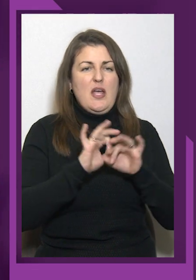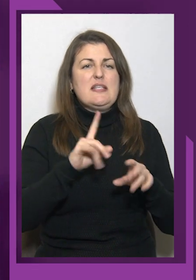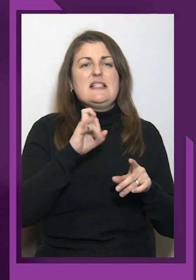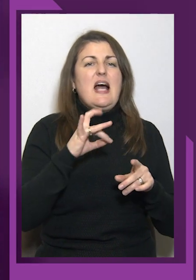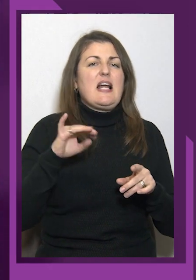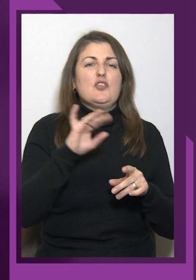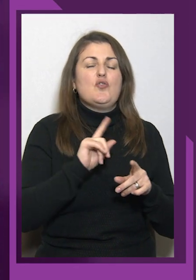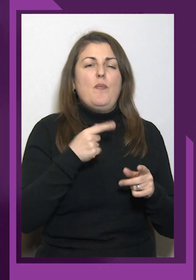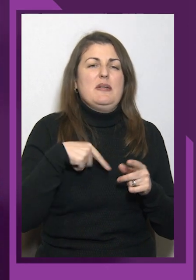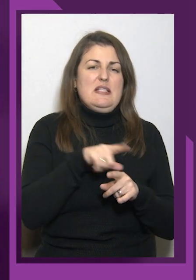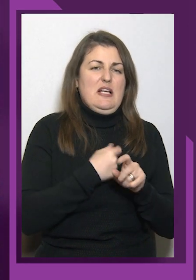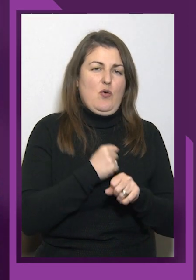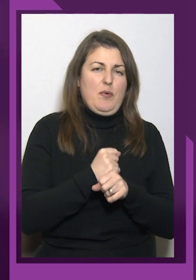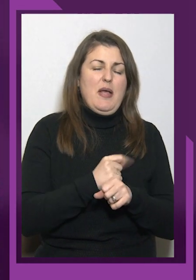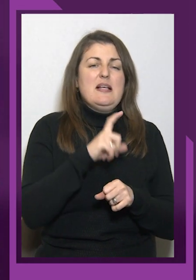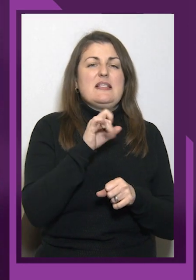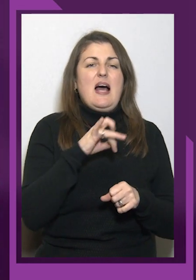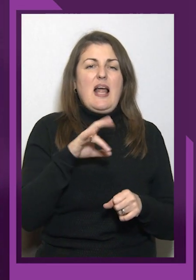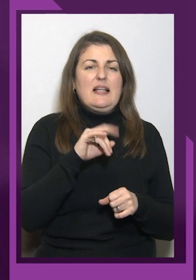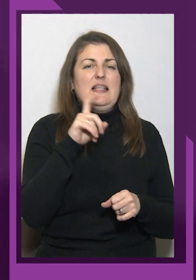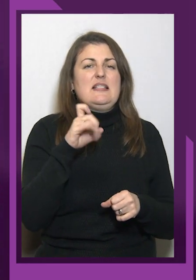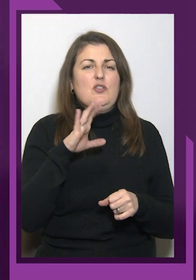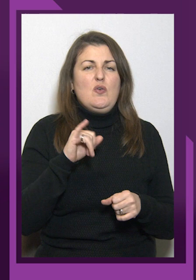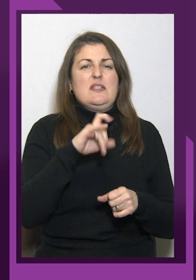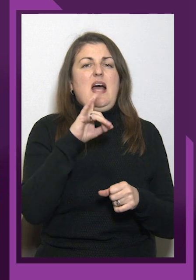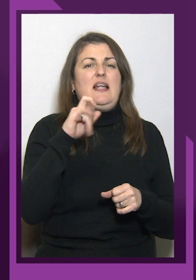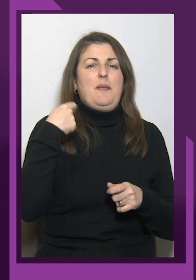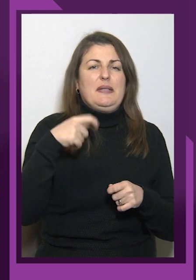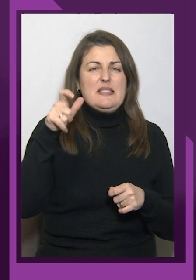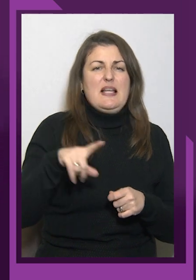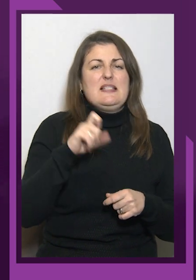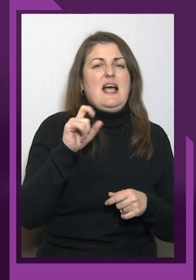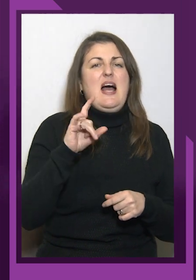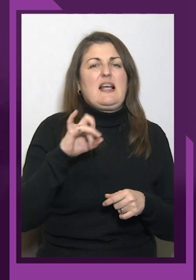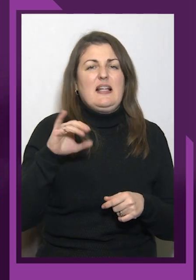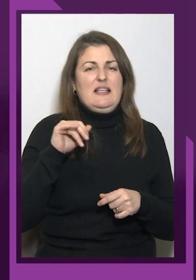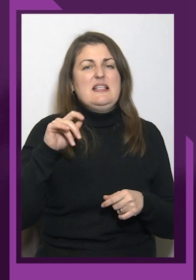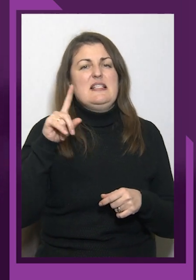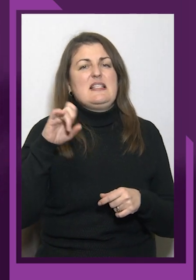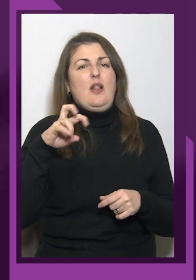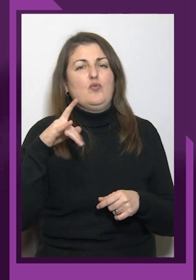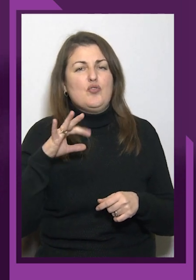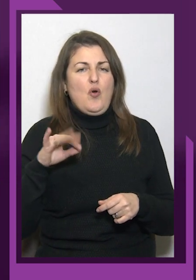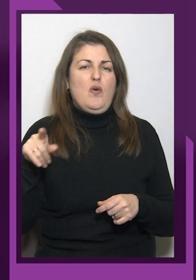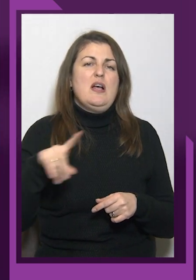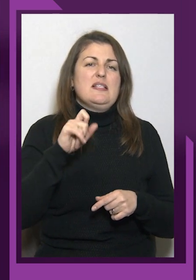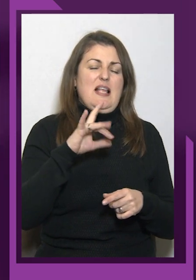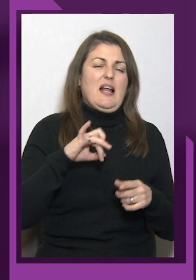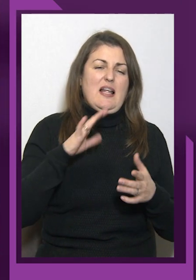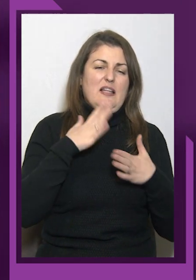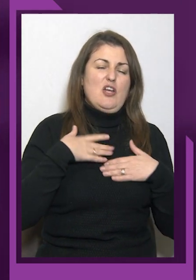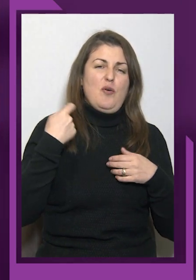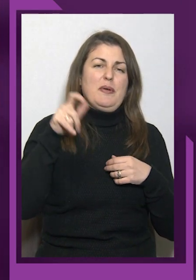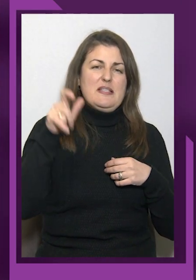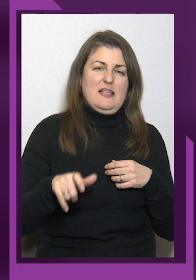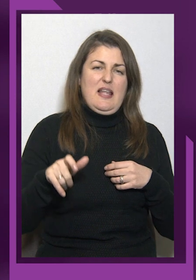заради президента, заради залужного, заради нашого президента парламентівського комітету, який зробив